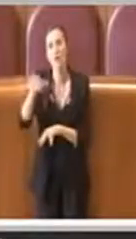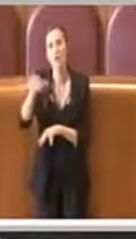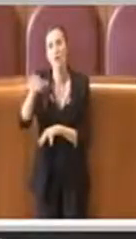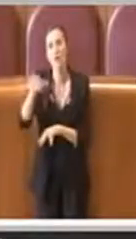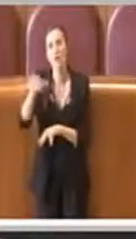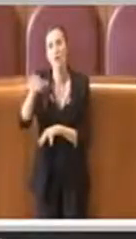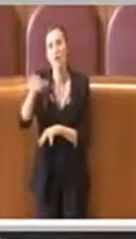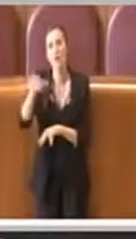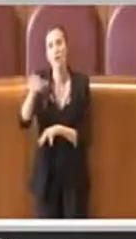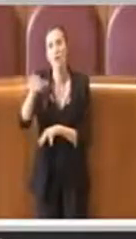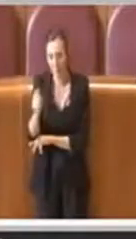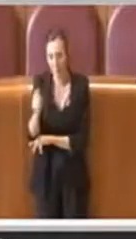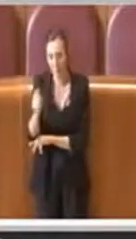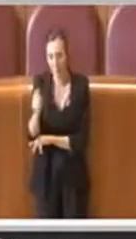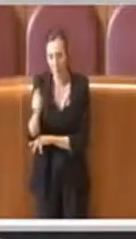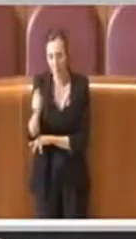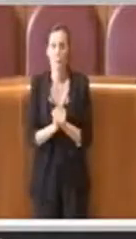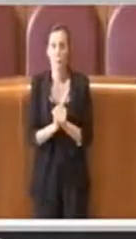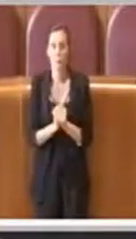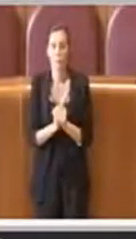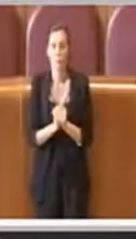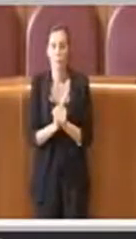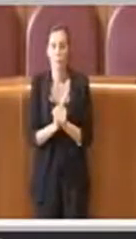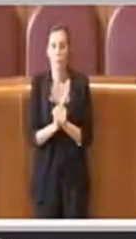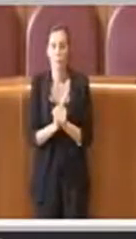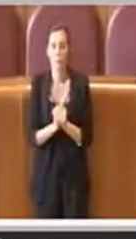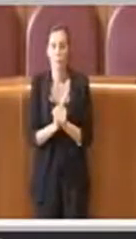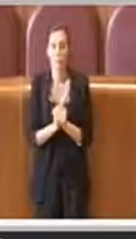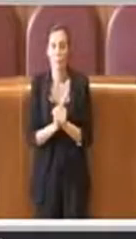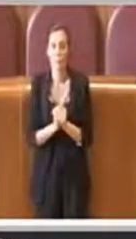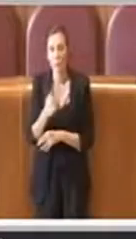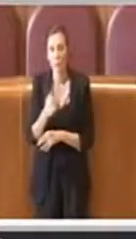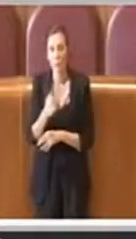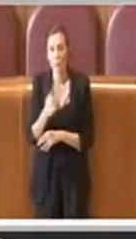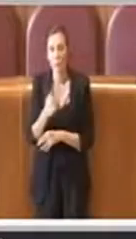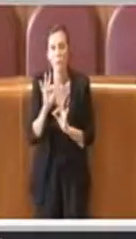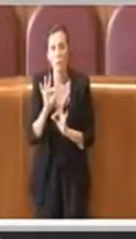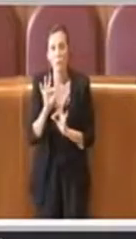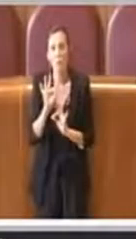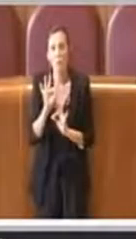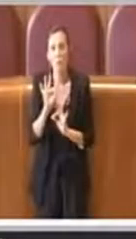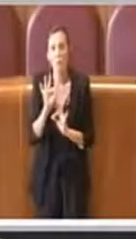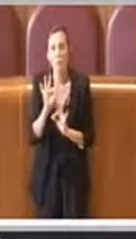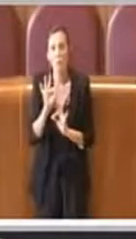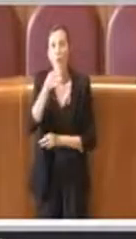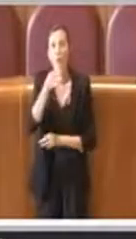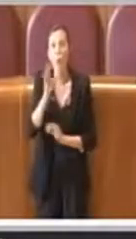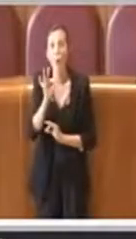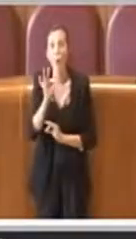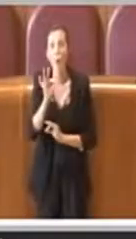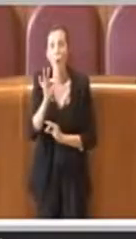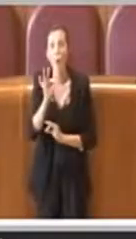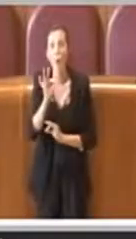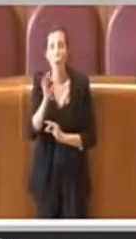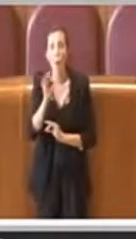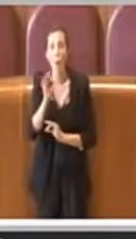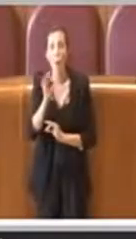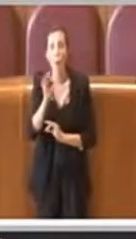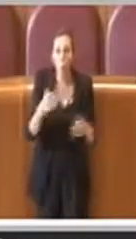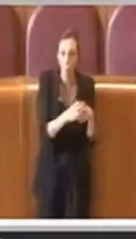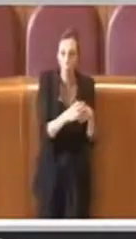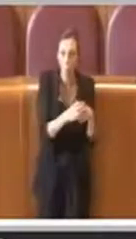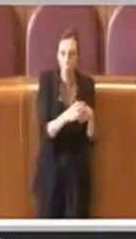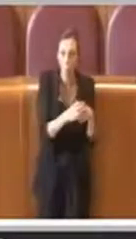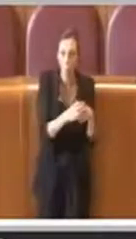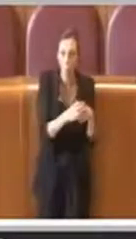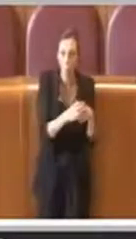Io voglio specificare che sto facendo questa dichiarazione non a nome del mio gruppo ma